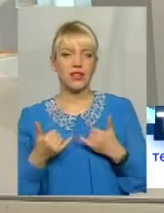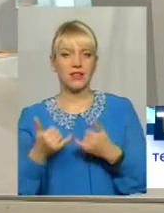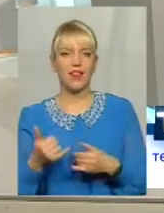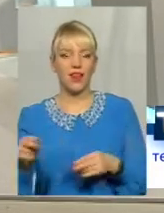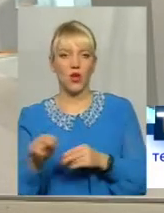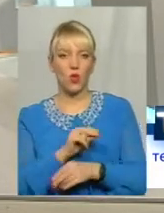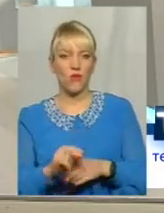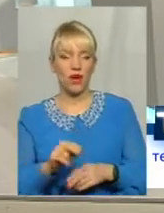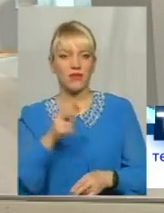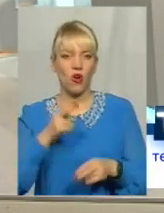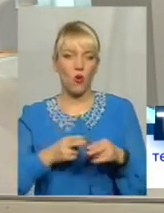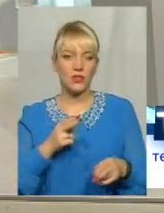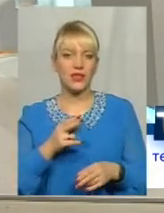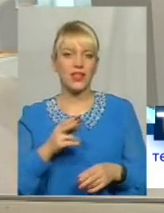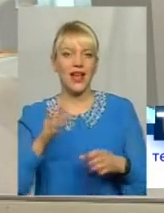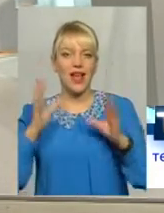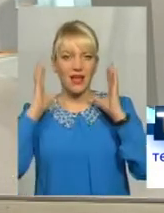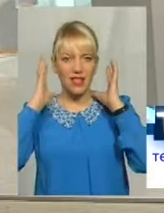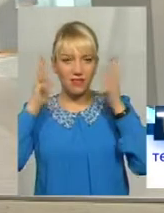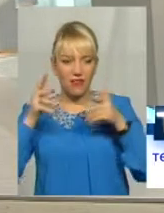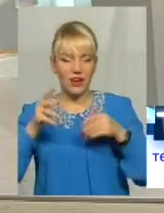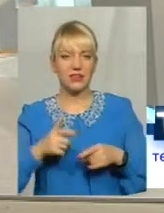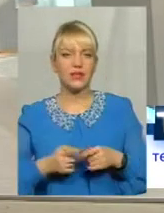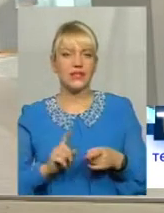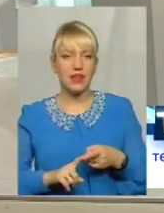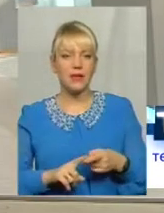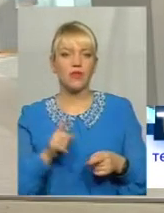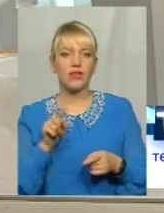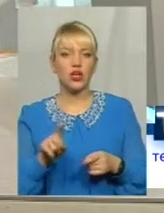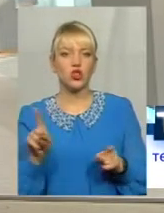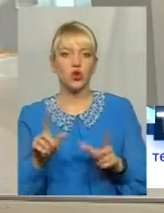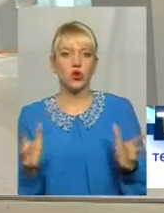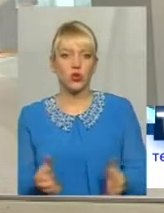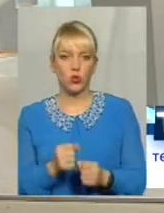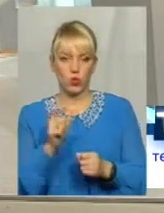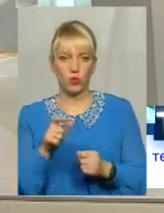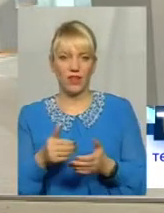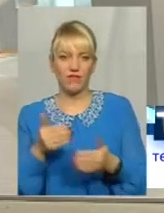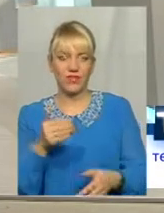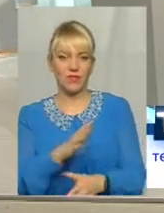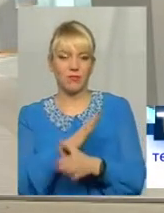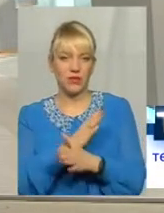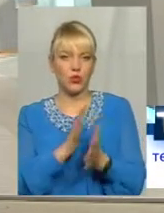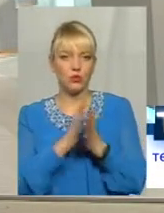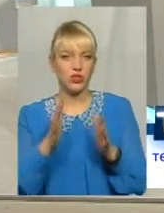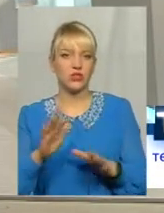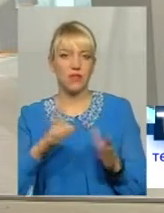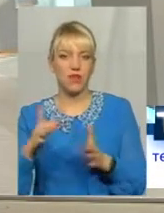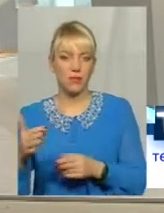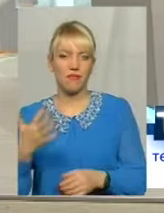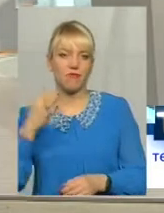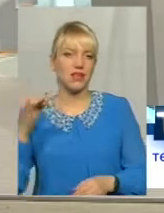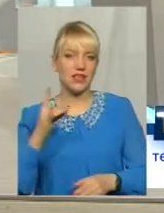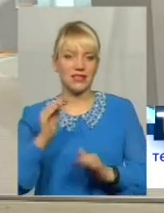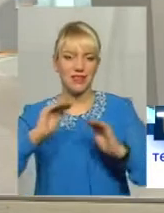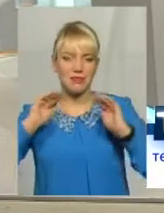міокарда Власне це те, що рятує людей від смерті у більшості випадків П'ять разів вдалося зменшити летальність в